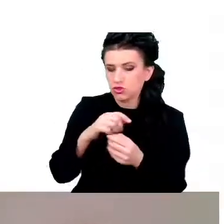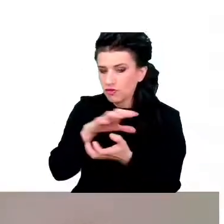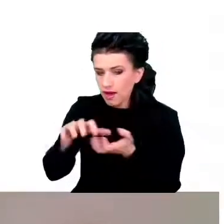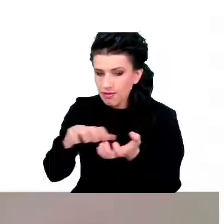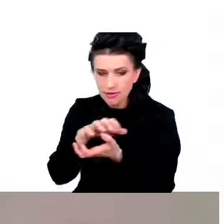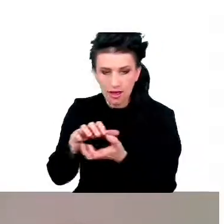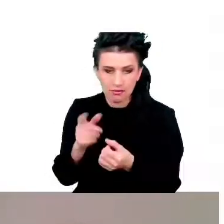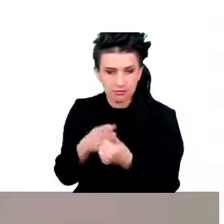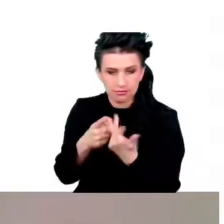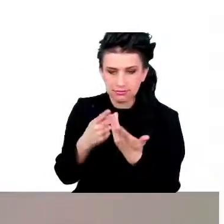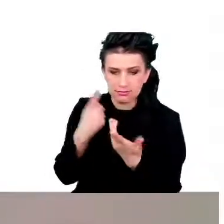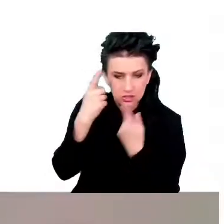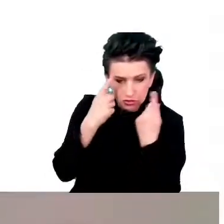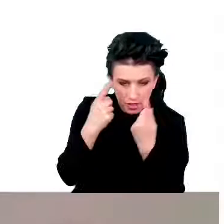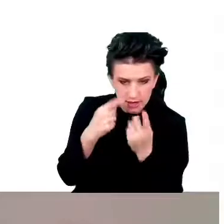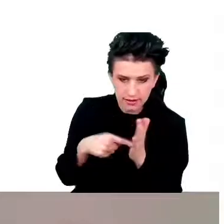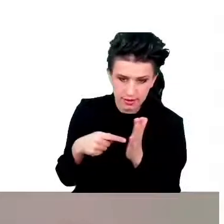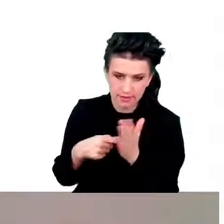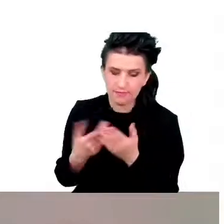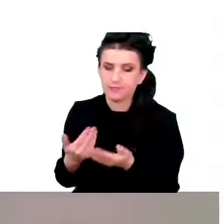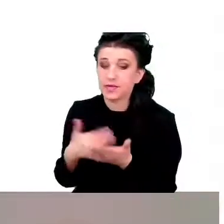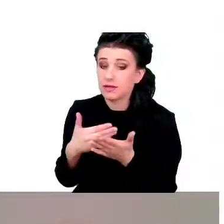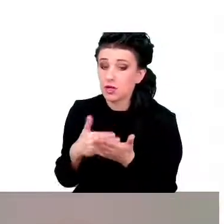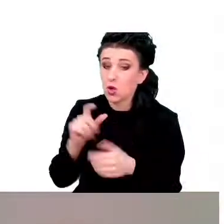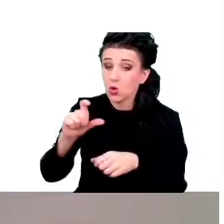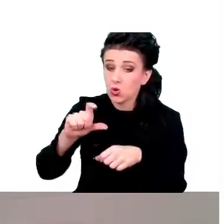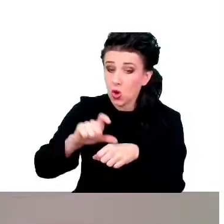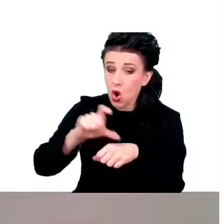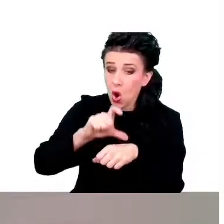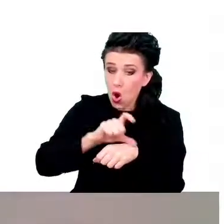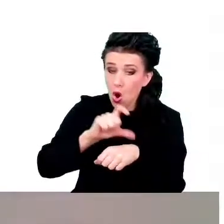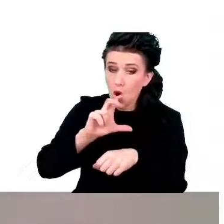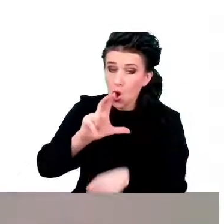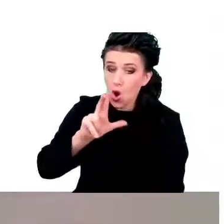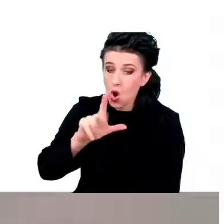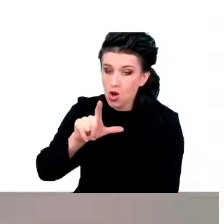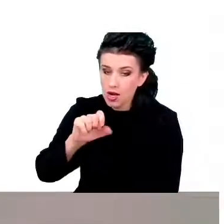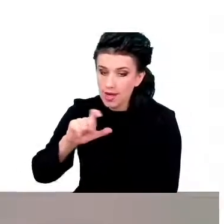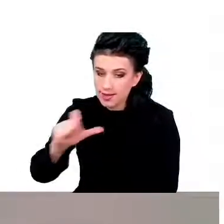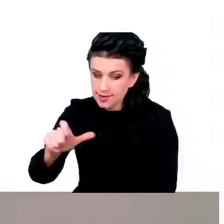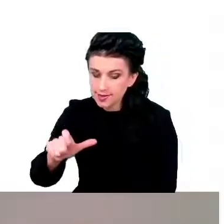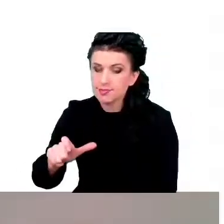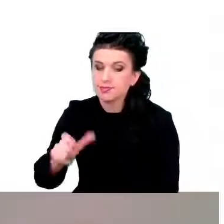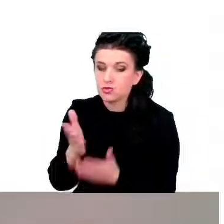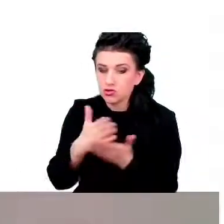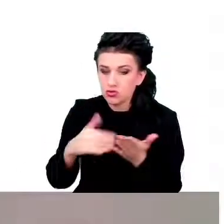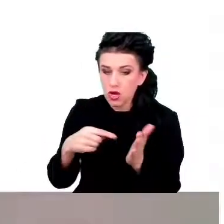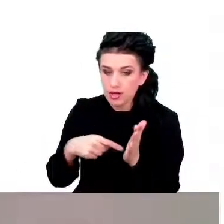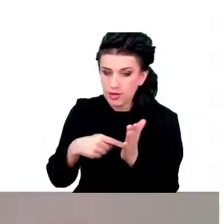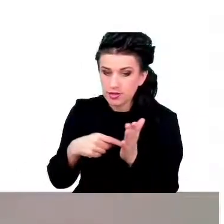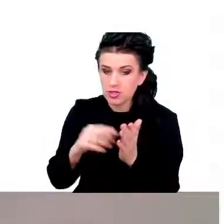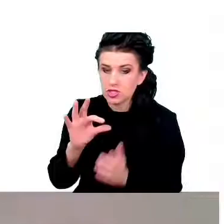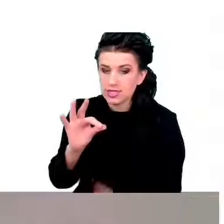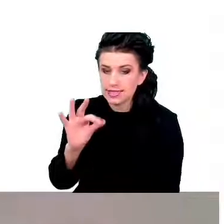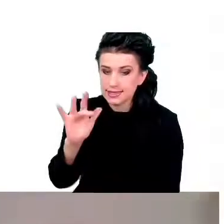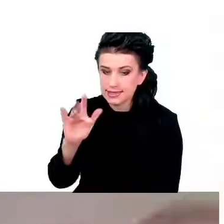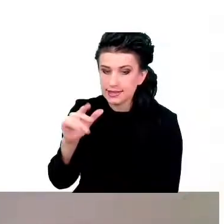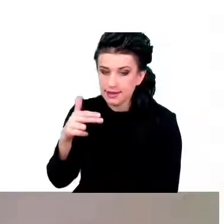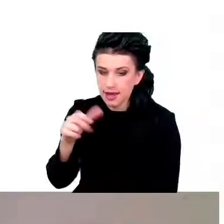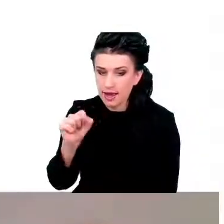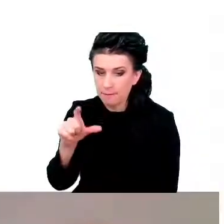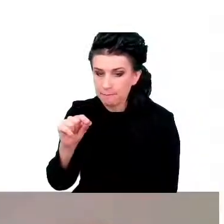te kolce dendrytyczne, które stanowią część synapsy, to się nazywa część postsynaptyczna, część